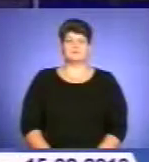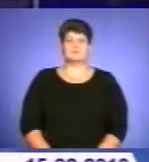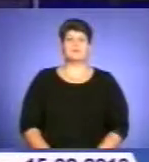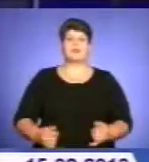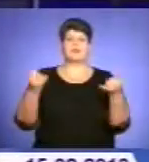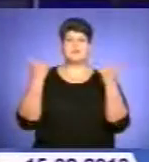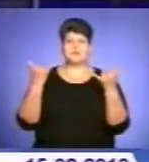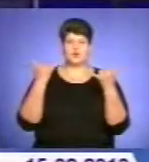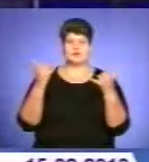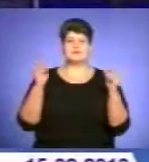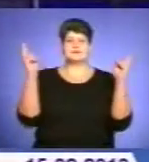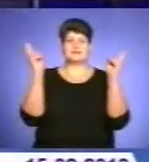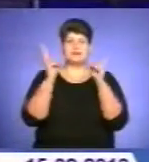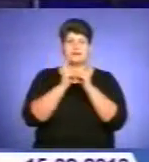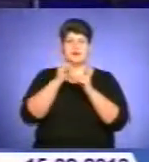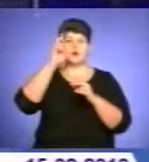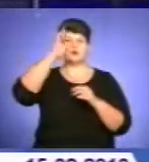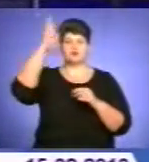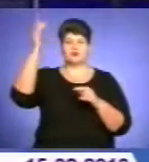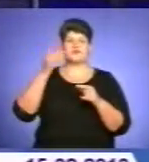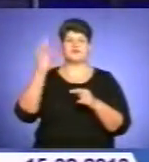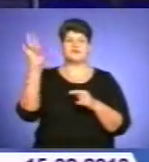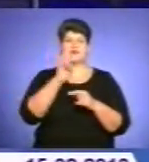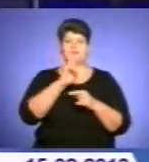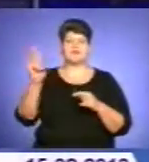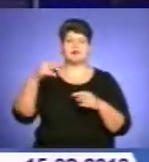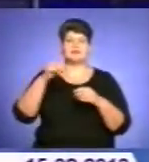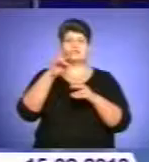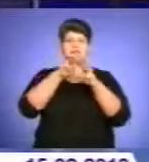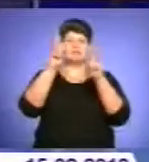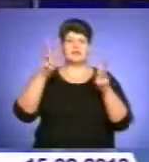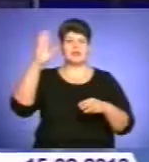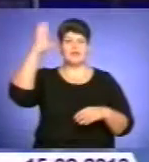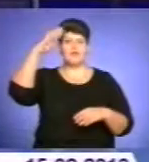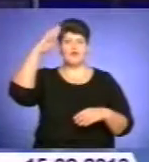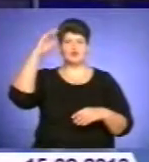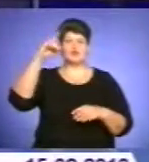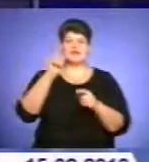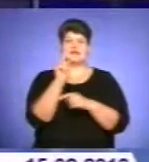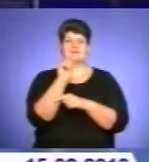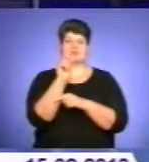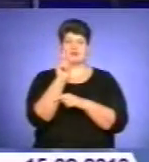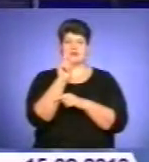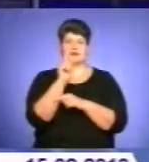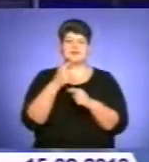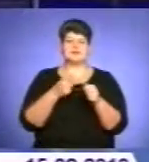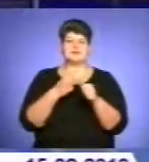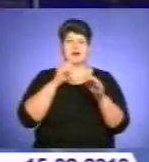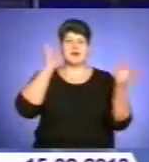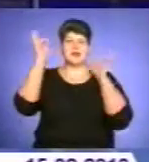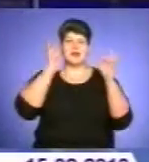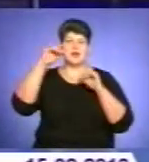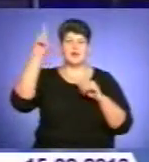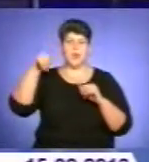Сьогодні й стрітання Господні. У церквах в цей день святили воду і свічки, які називали громичними. Їх ставили перед образами під час